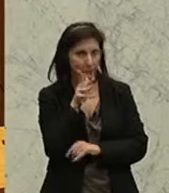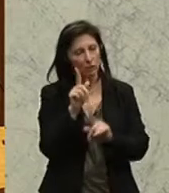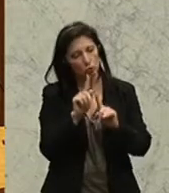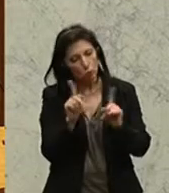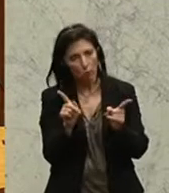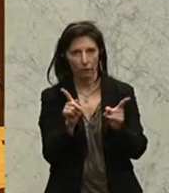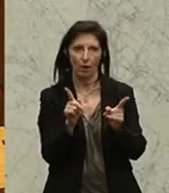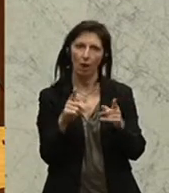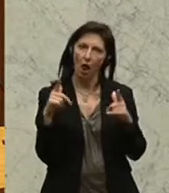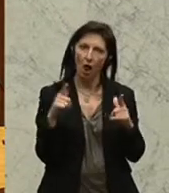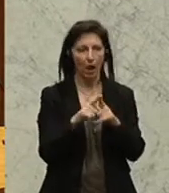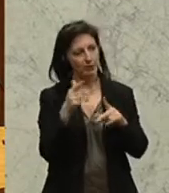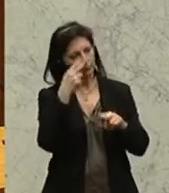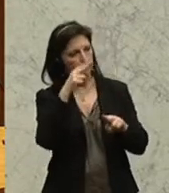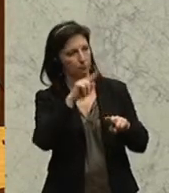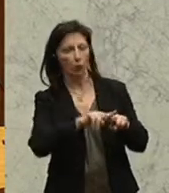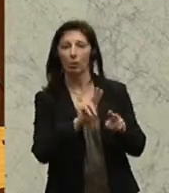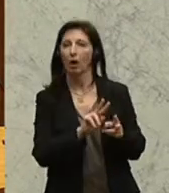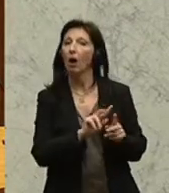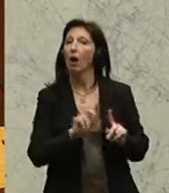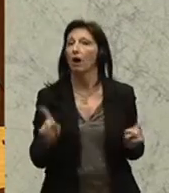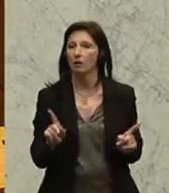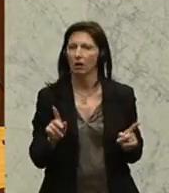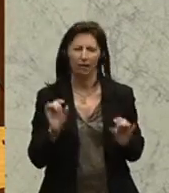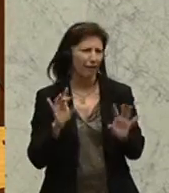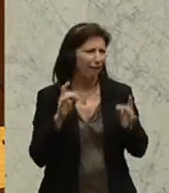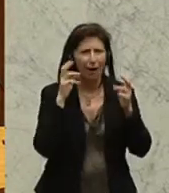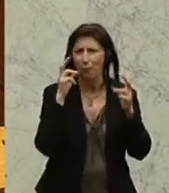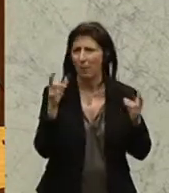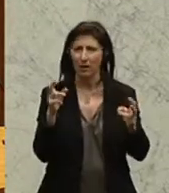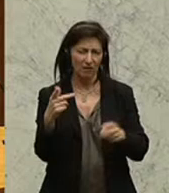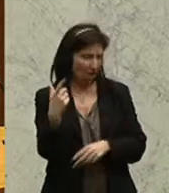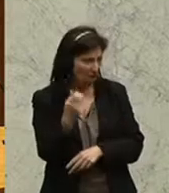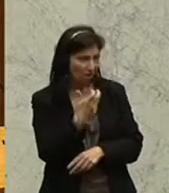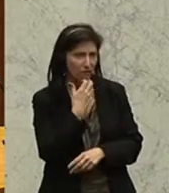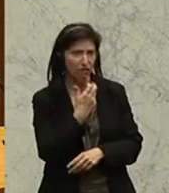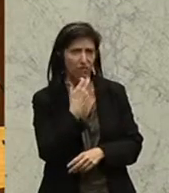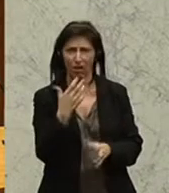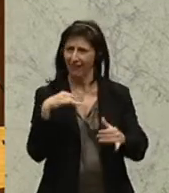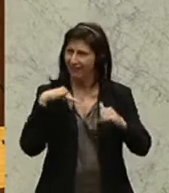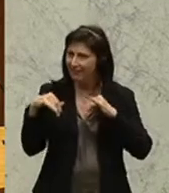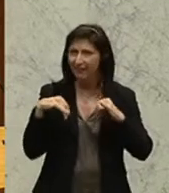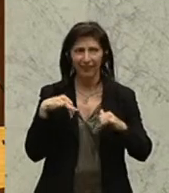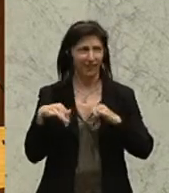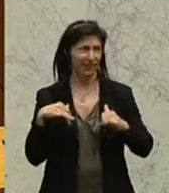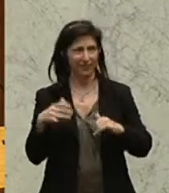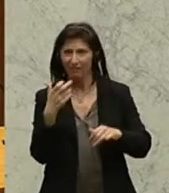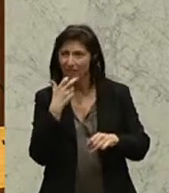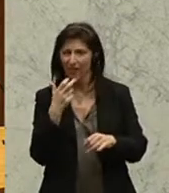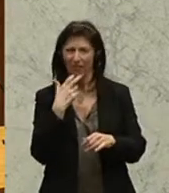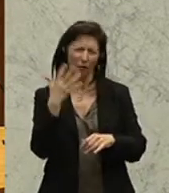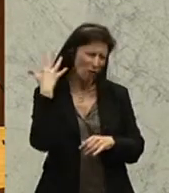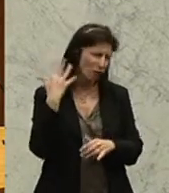einführen. Die Lehrerinnen und Lehrer sind begeistert, die Eltern sind dafür, die Direktorinnen und Direktoren. Seit 50